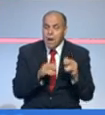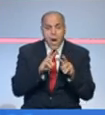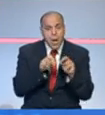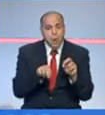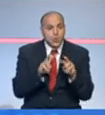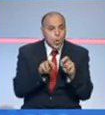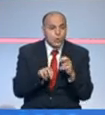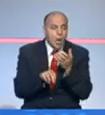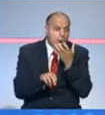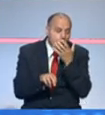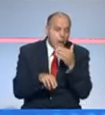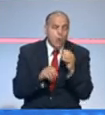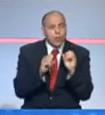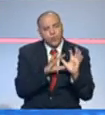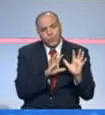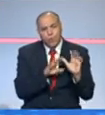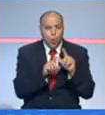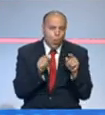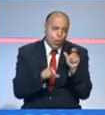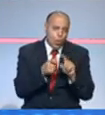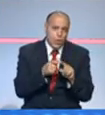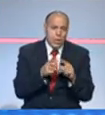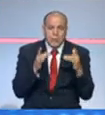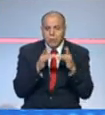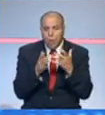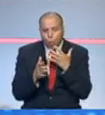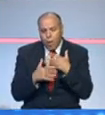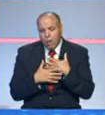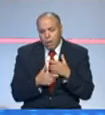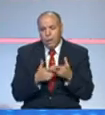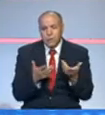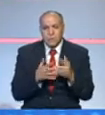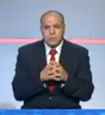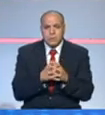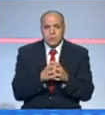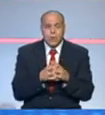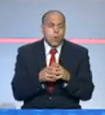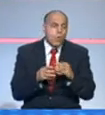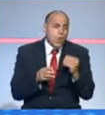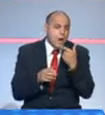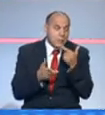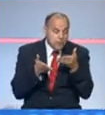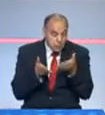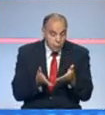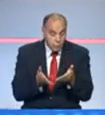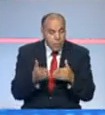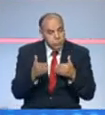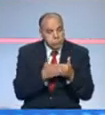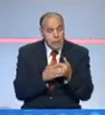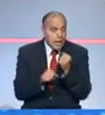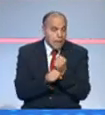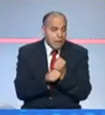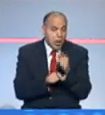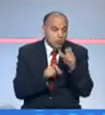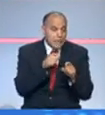يلوجوا على سرير أكسجين والله نقدر على ناس كل سرير متاع ريانيماسيون متاع انعاش هذيك عليش لابد من مواصلة العمل على